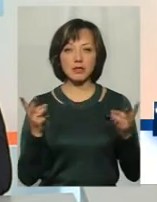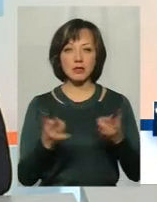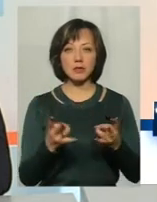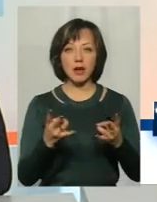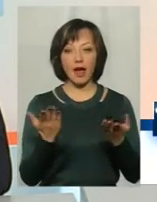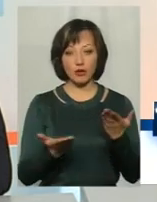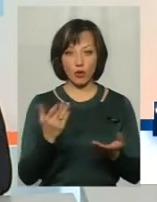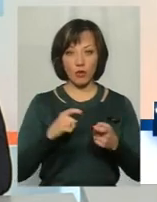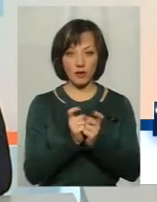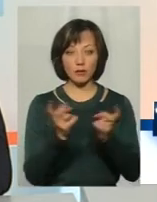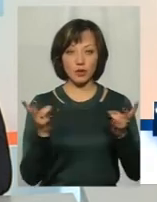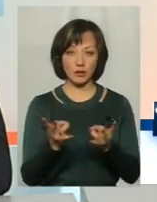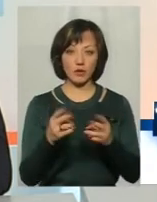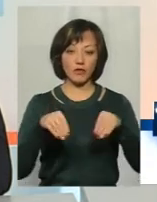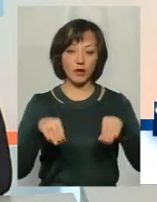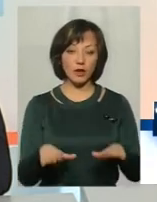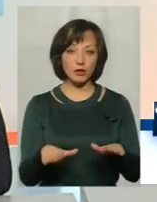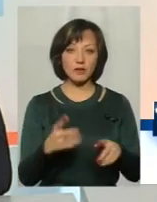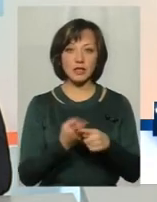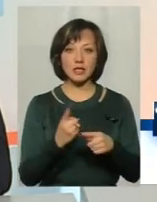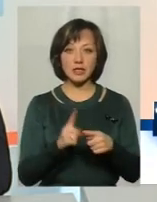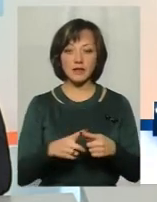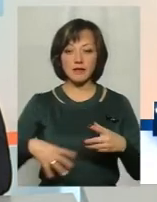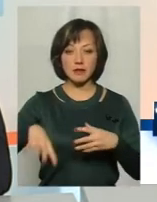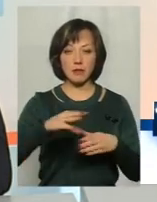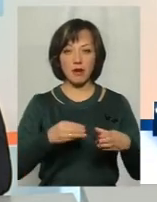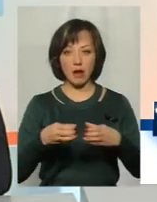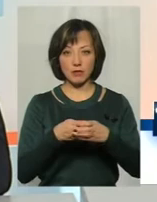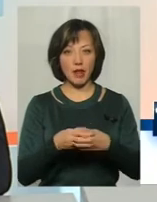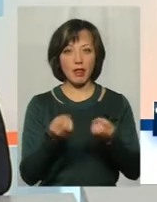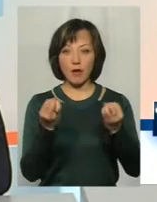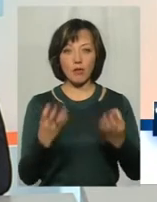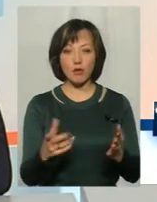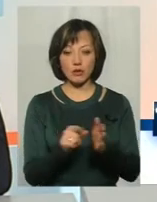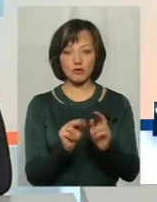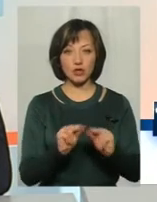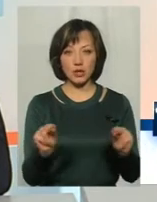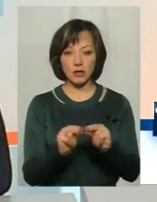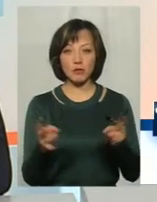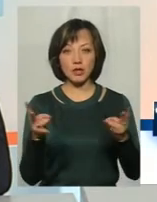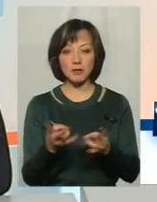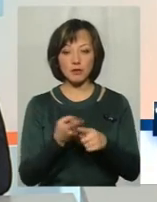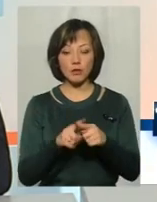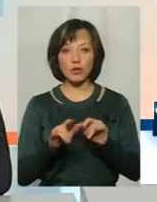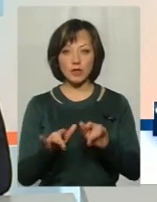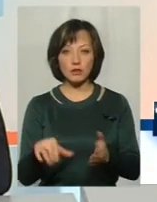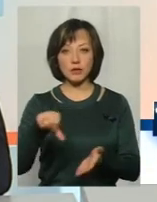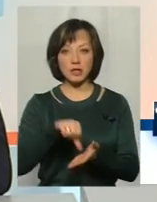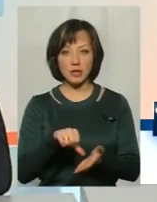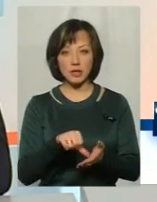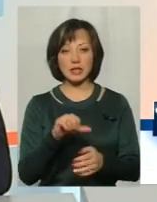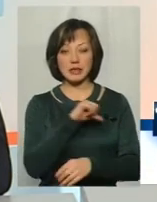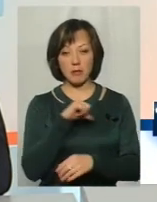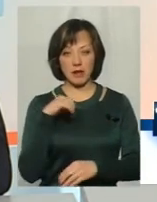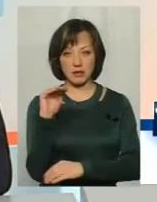невеличкий конфлікт, потрібно вирішувати це всім разом. Не просто з вчителем, а потрібно в цьому процесі, що прийма влучність сама